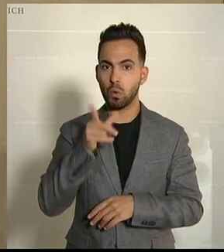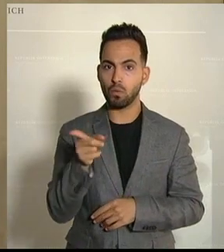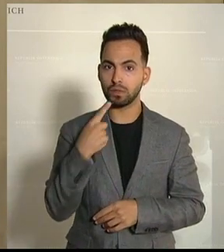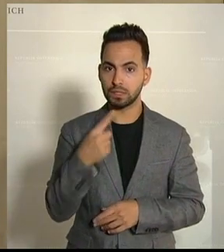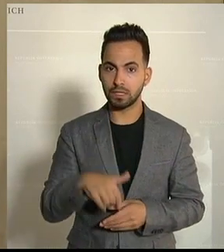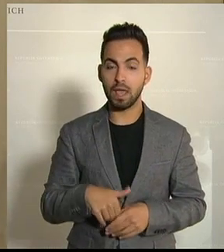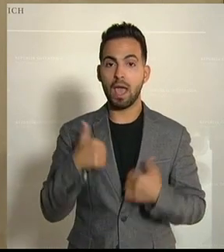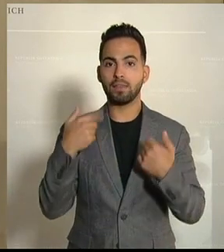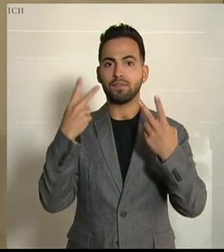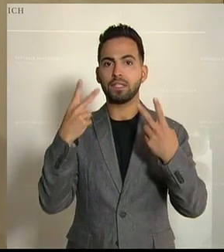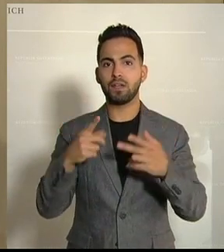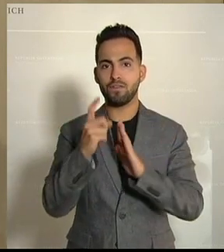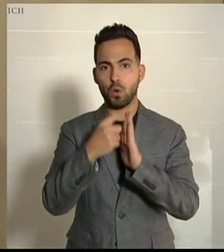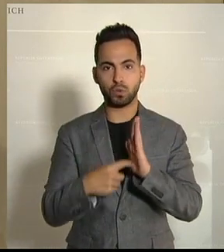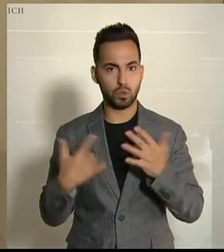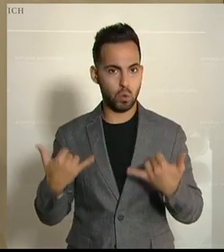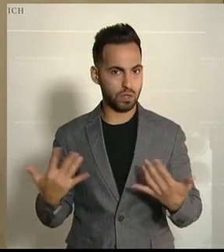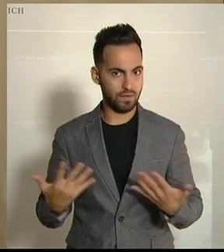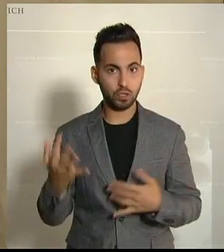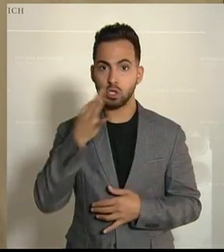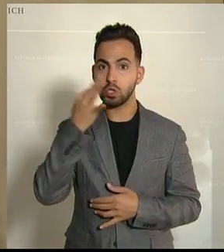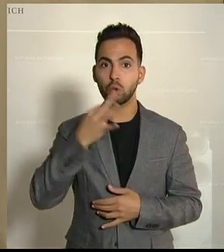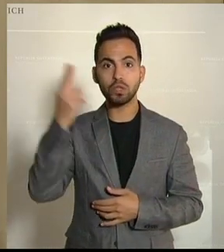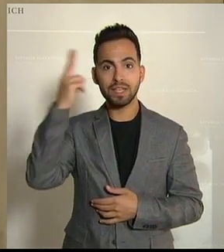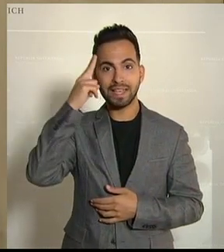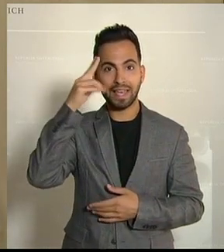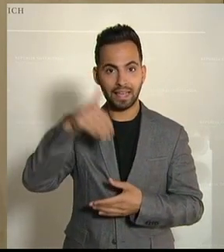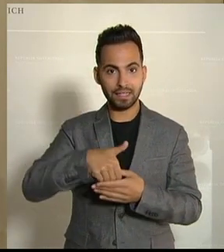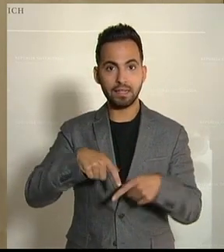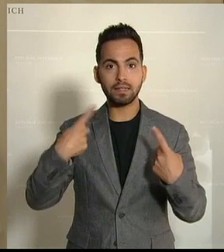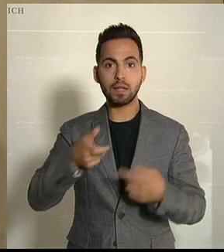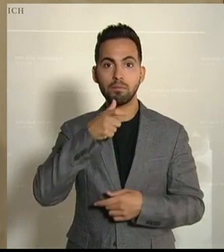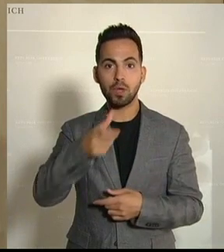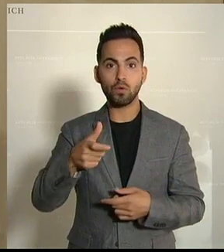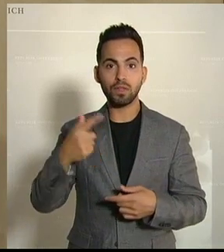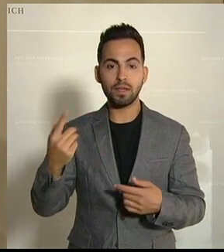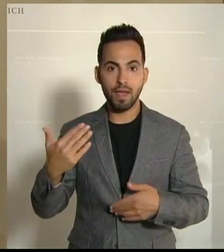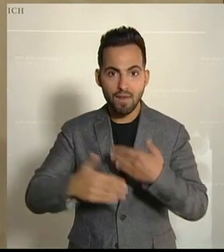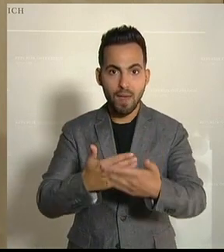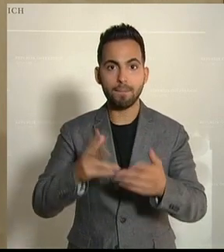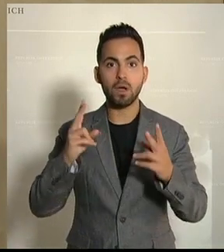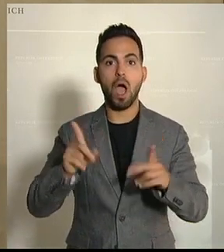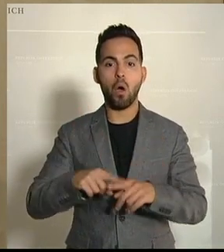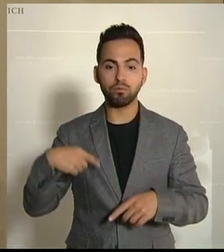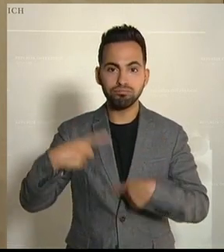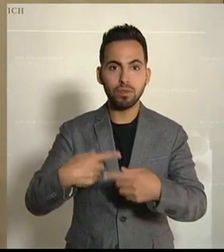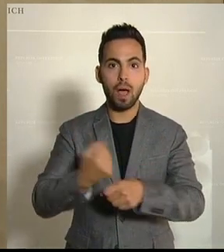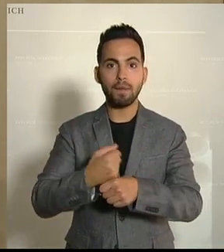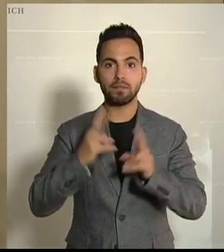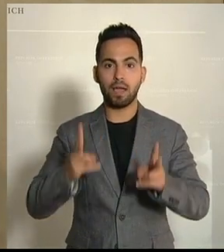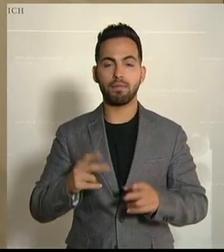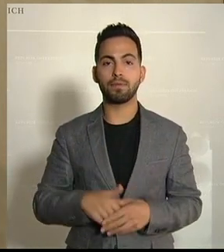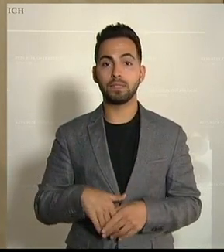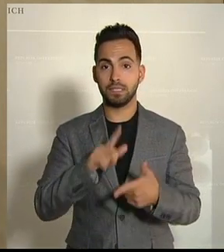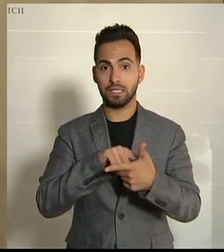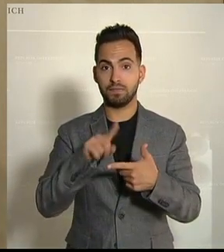dass eine der wesentlichen Voraussetzungen heute Deutschkenntnisse ist, um in einem beruflichen Erwerb und seinem Fortkommen auch sich sicherzustellen. Und